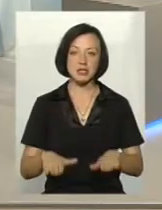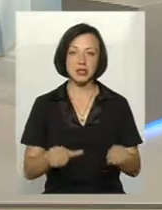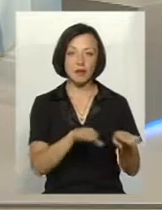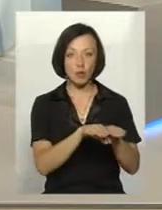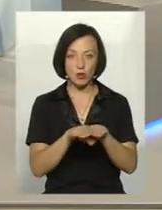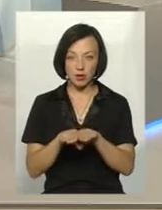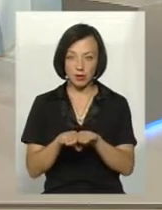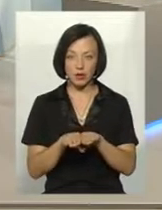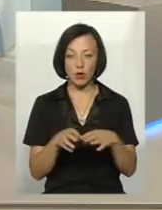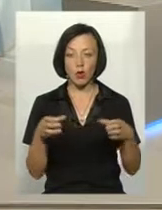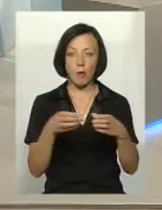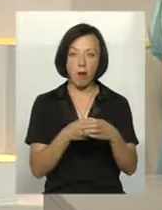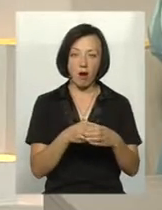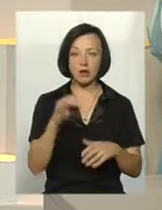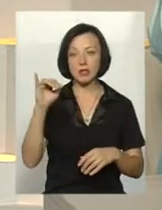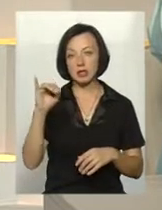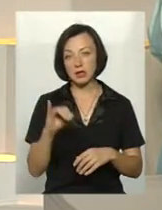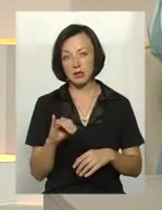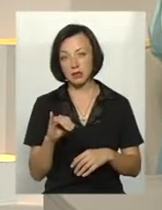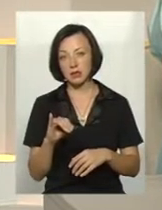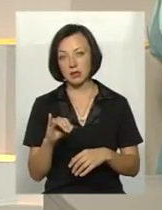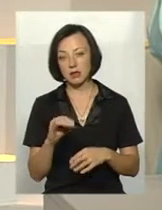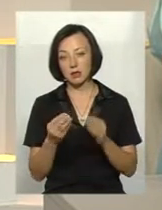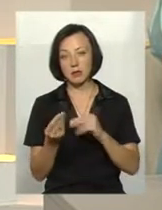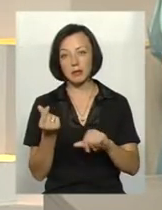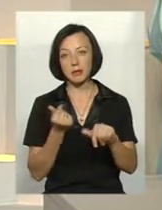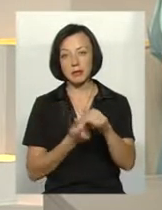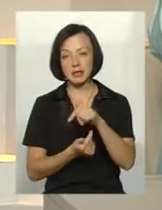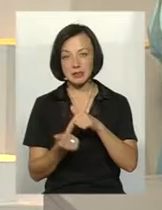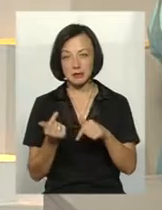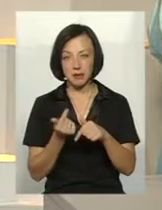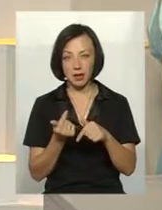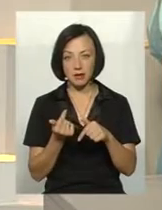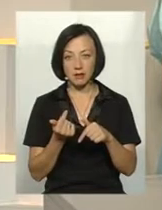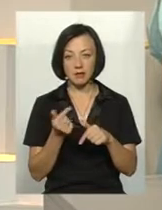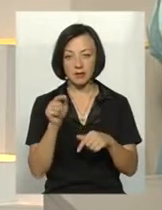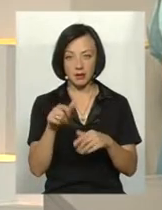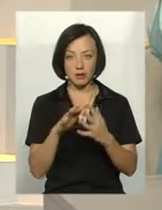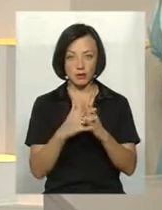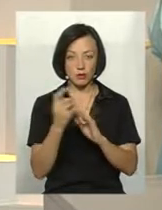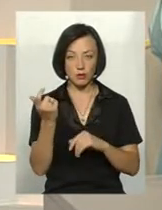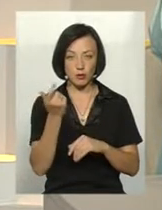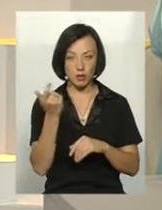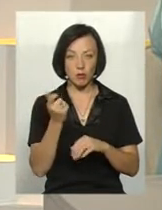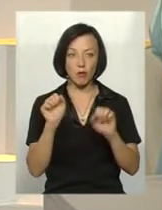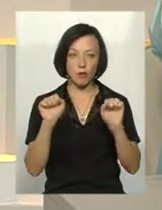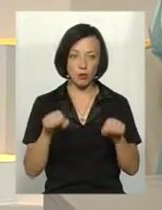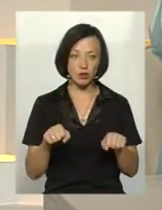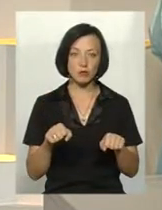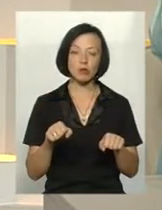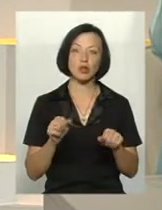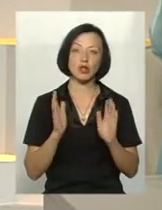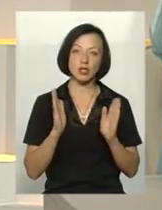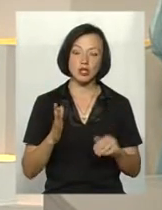громади і підприємців які ведуть бізнес в аграрному секторі тоді можемо лише